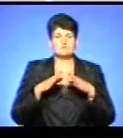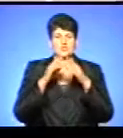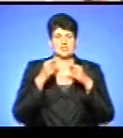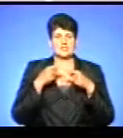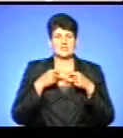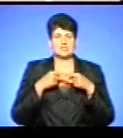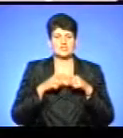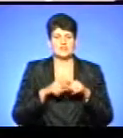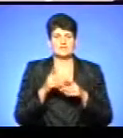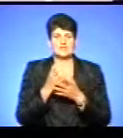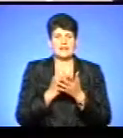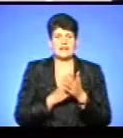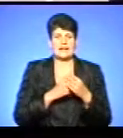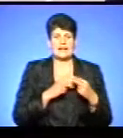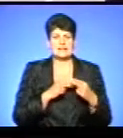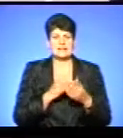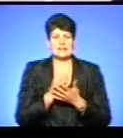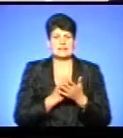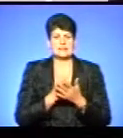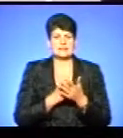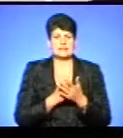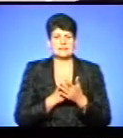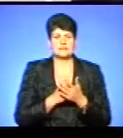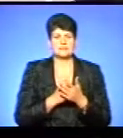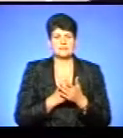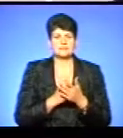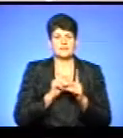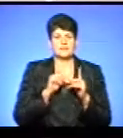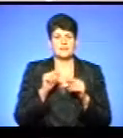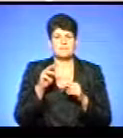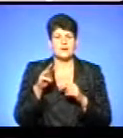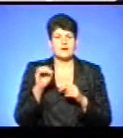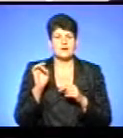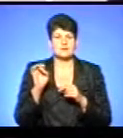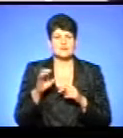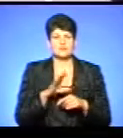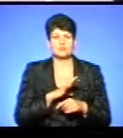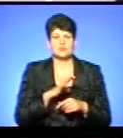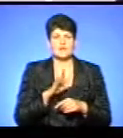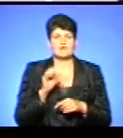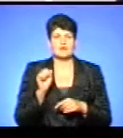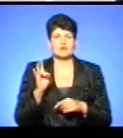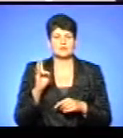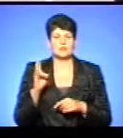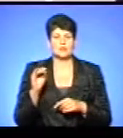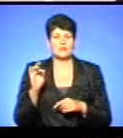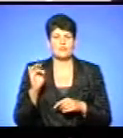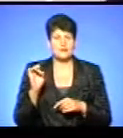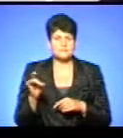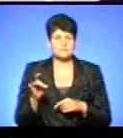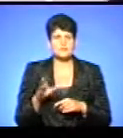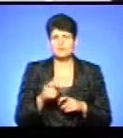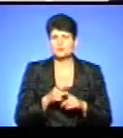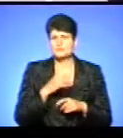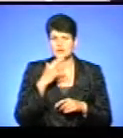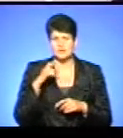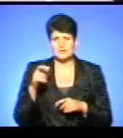один кандидат на колонізацію Мерсу. Ми були в Ванкувері, дуже класна громада, в Вінніпезі. Дуже багато